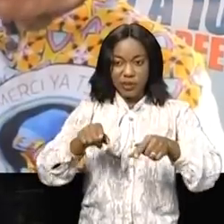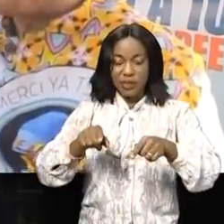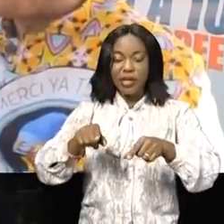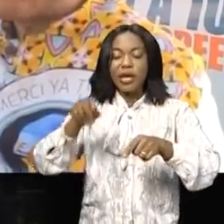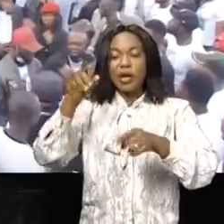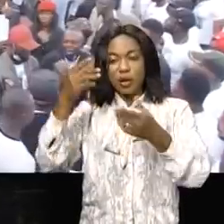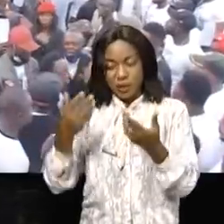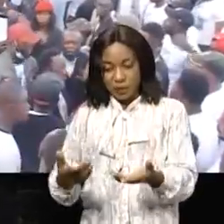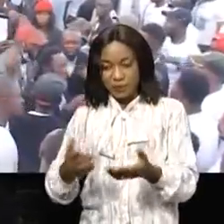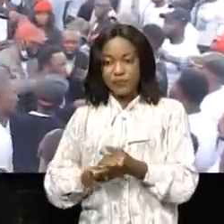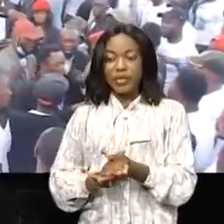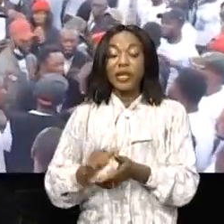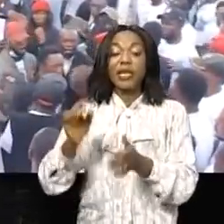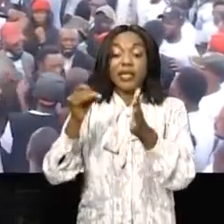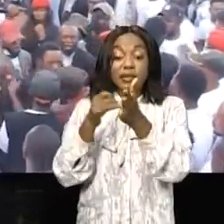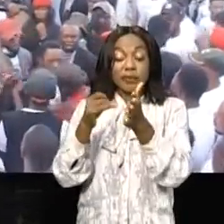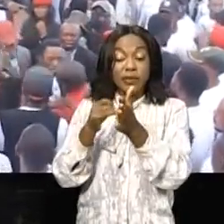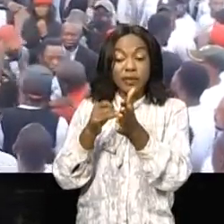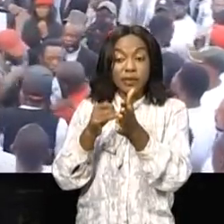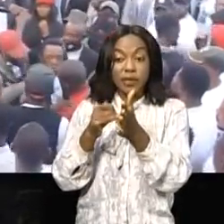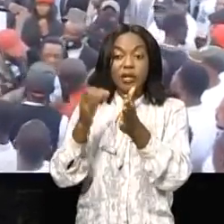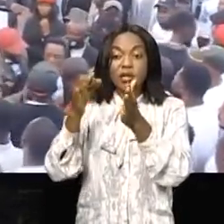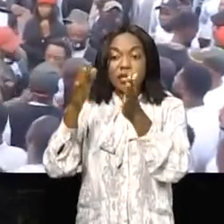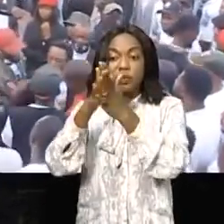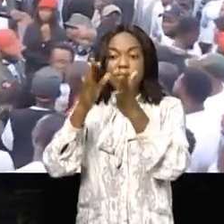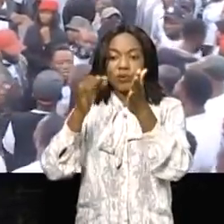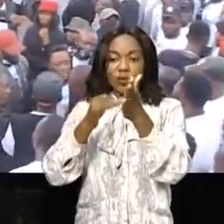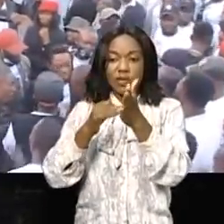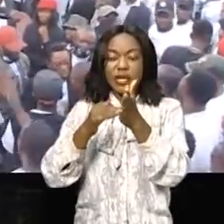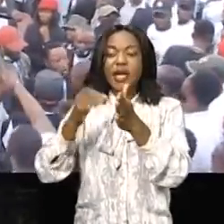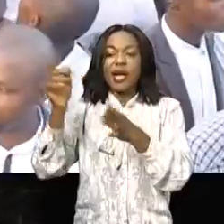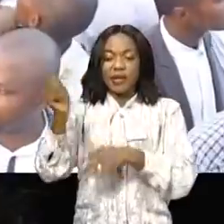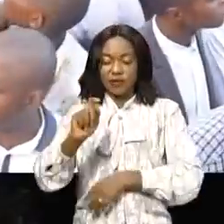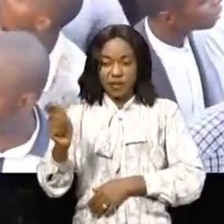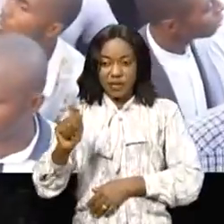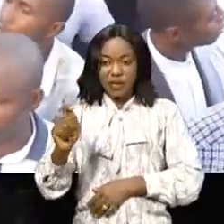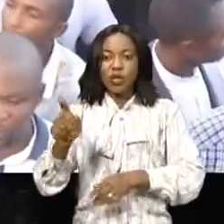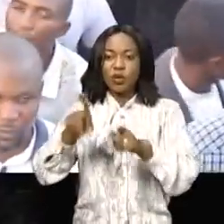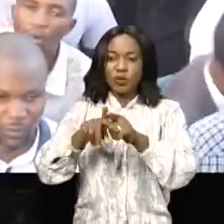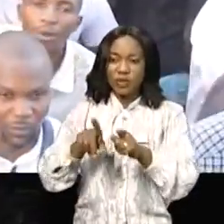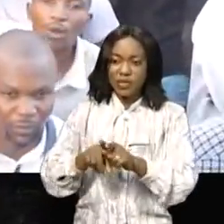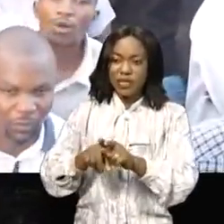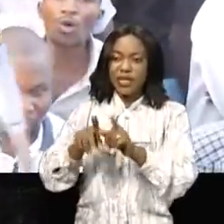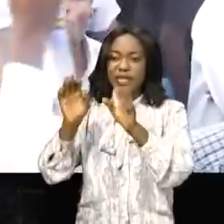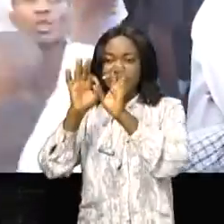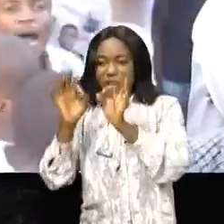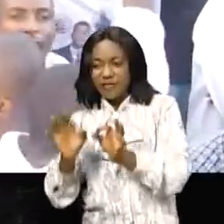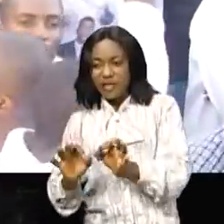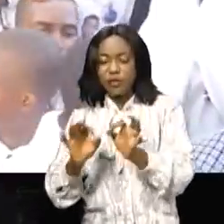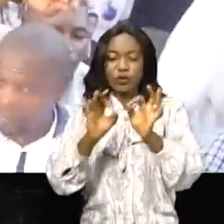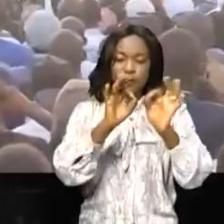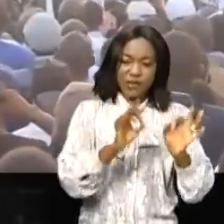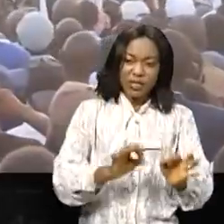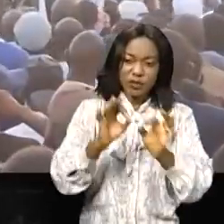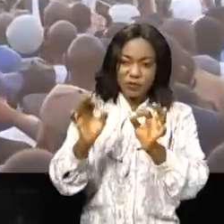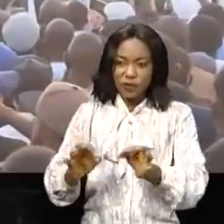à Seko. Le dimanche 18 avril sera le tour des comités fédéraux des fédérations rurales du Congo centrales d